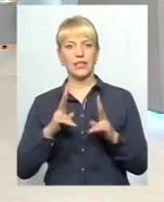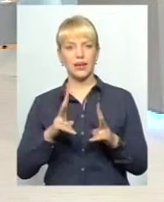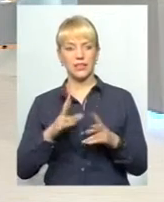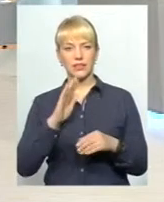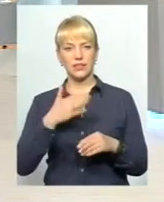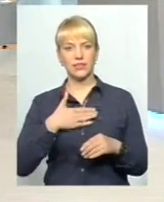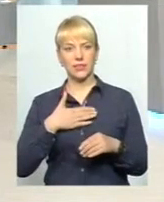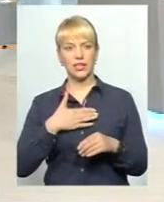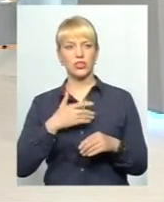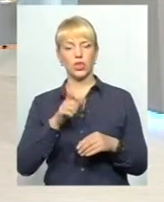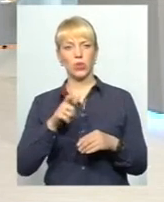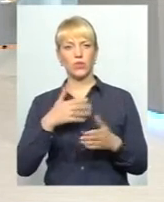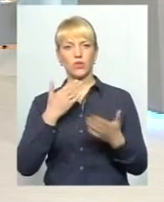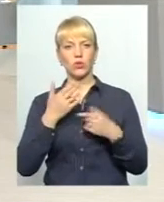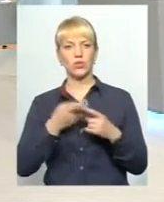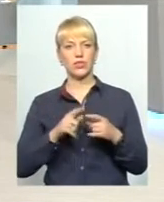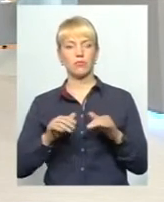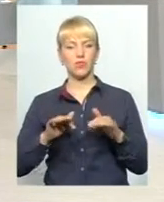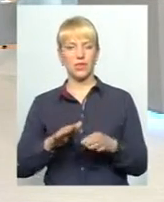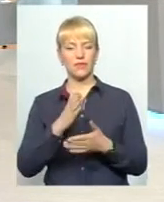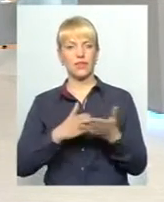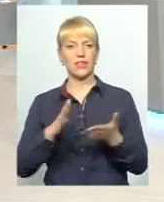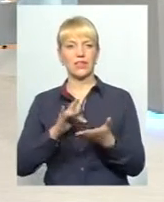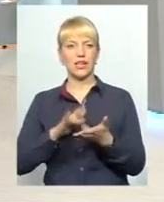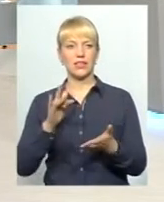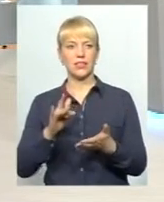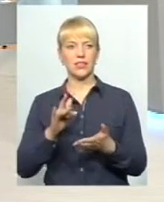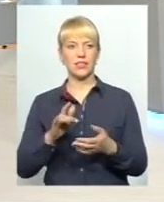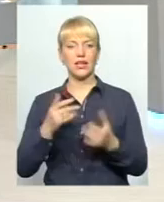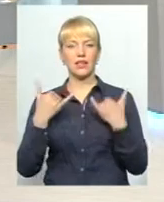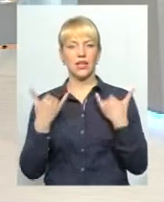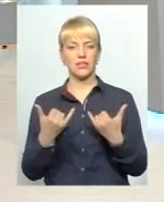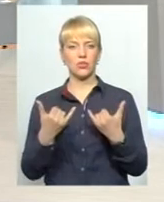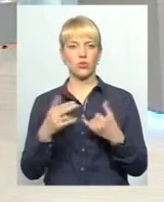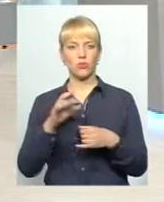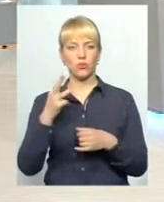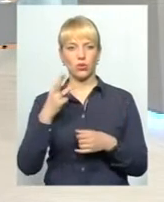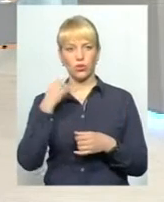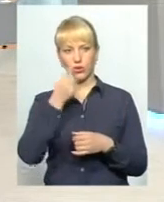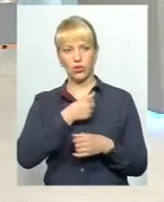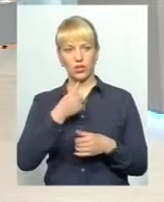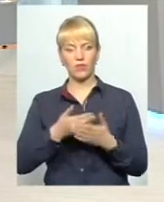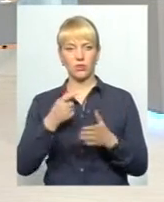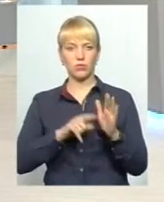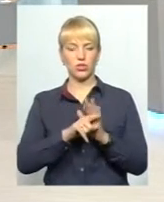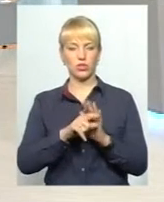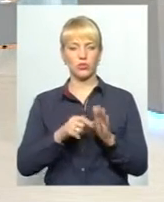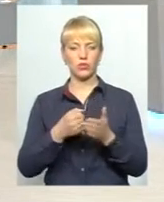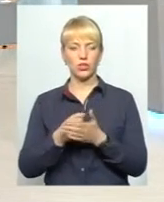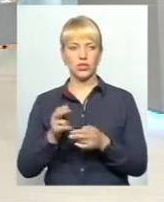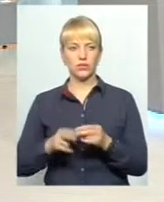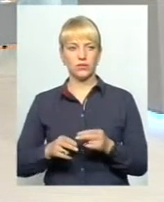наші люди ставляться до цих процесів децентралізаційних на сьогодні, по трьох роках від початку, від старту